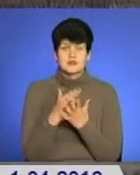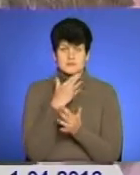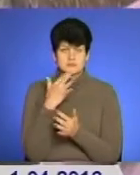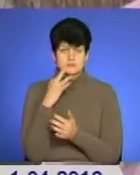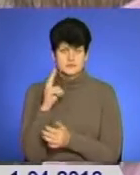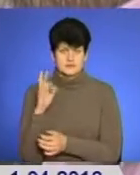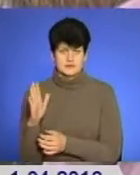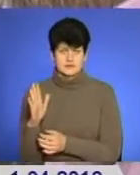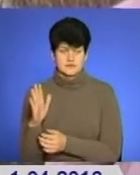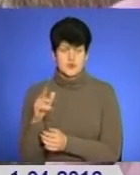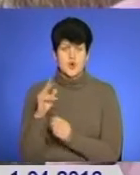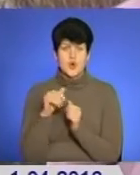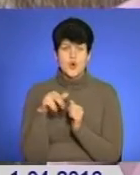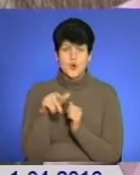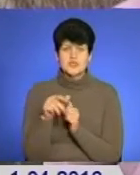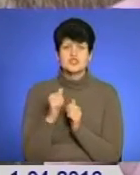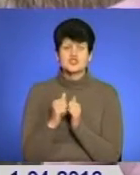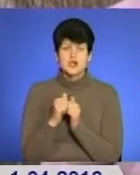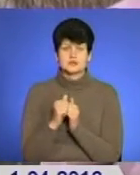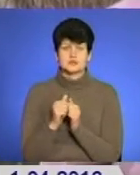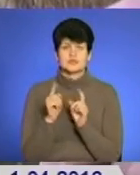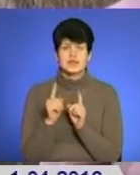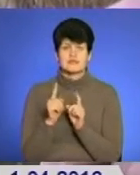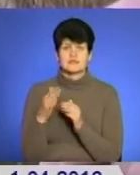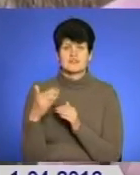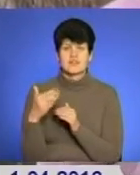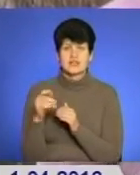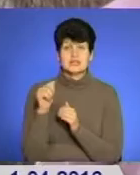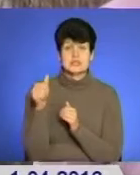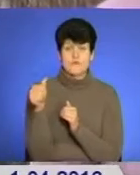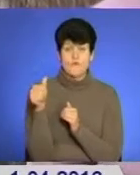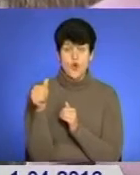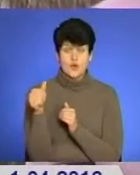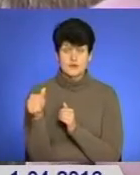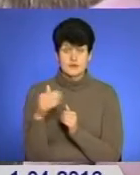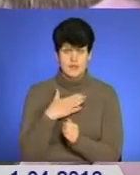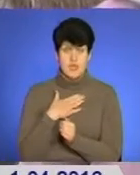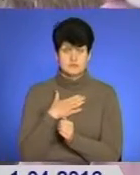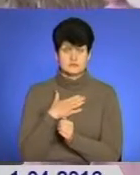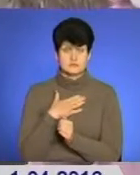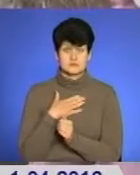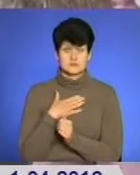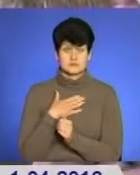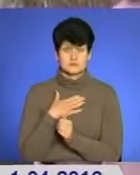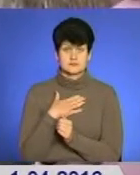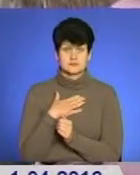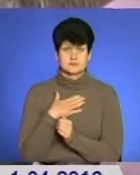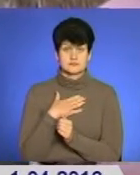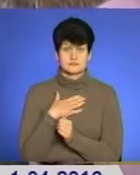квартир. Ходять часто, навіть в двері, де коли дзвонять, от нам вставили зараз двері,